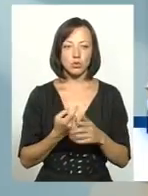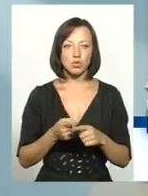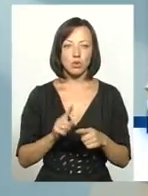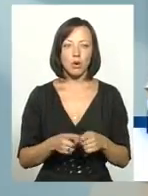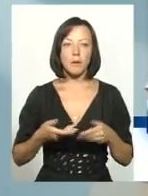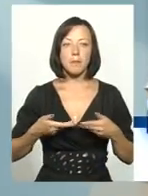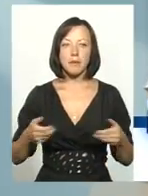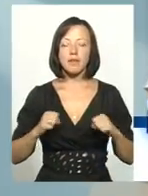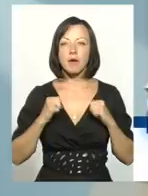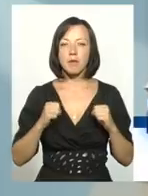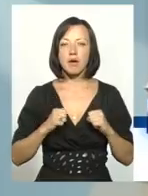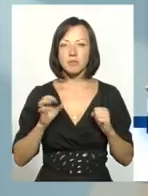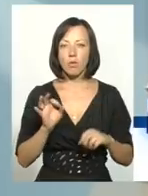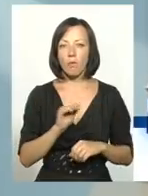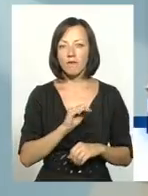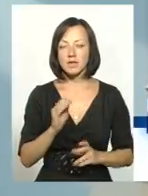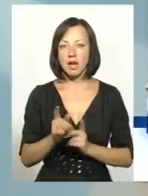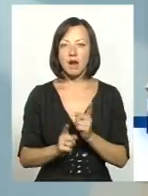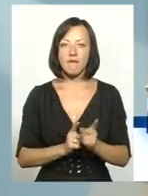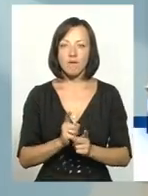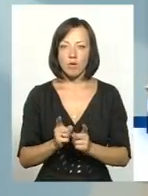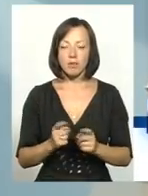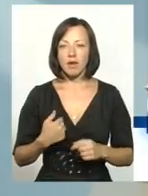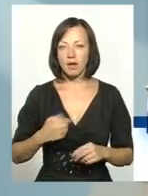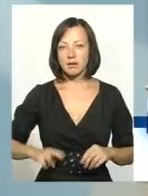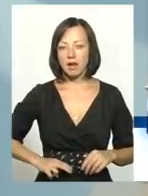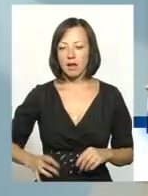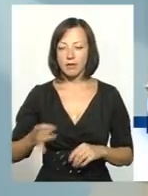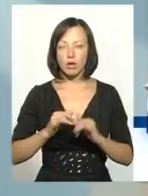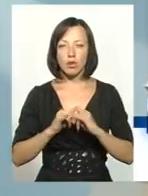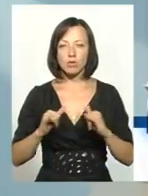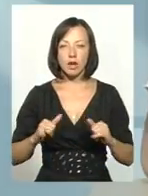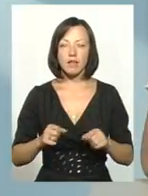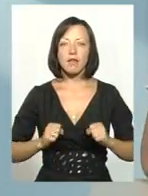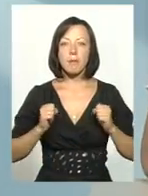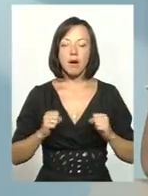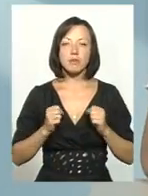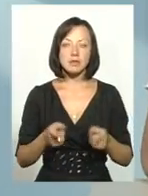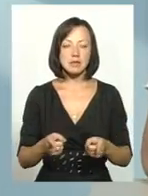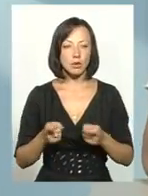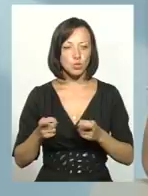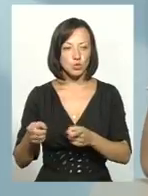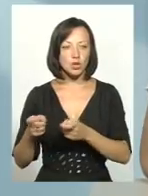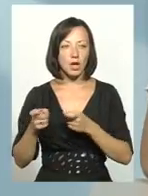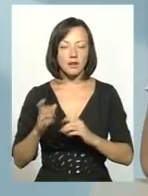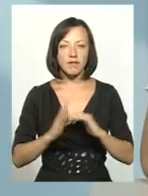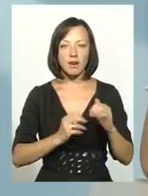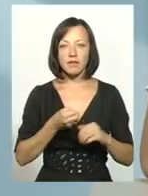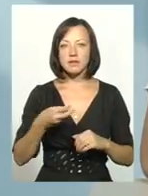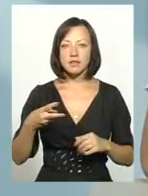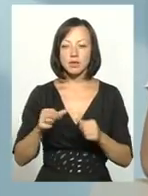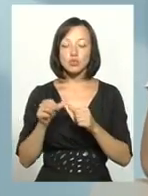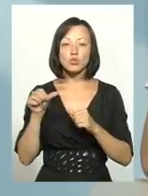намагаємося, як Офіс реформ, я як директор агенції регіонального розвитку, ми намагаємося залучати фахівців